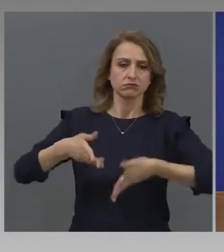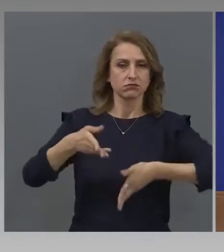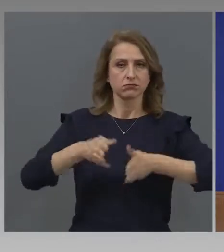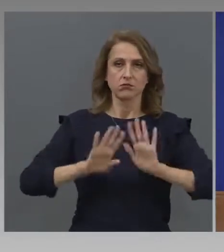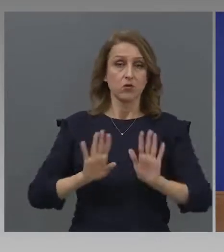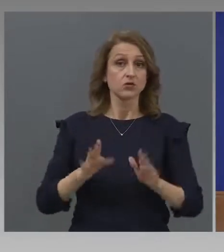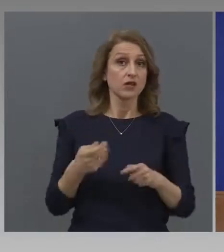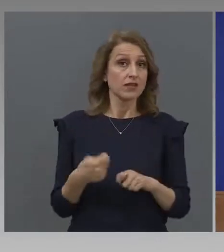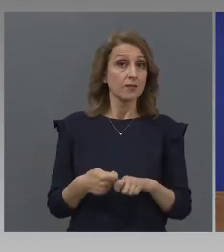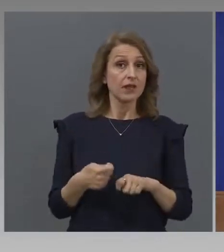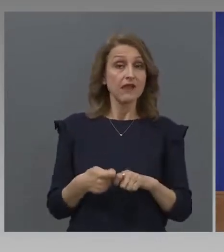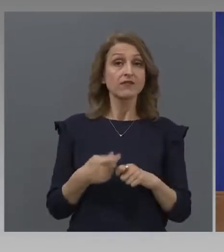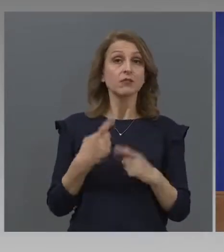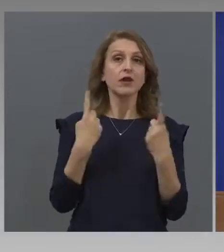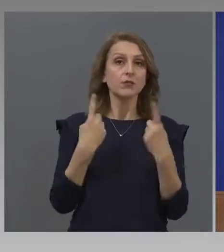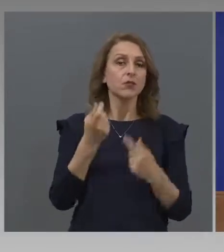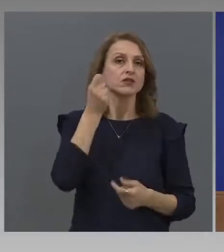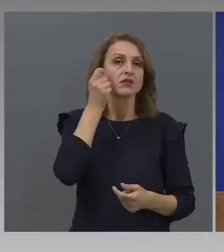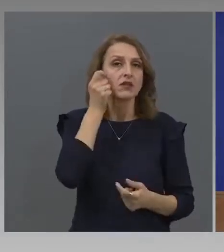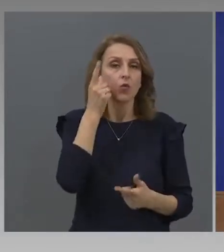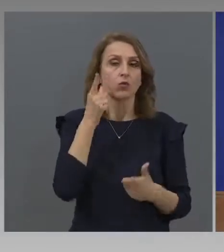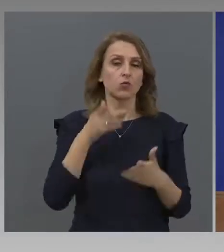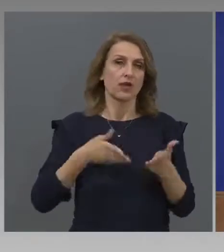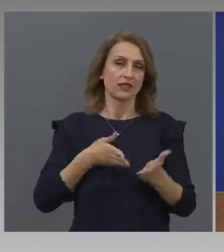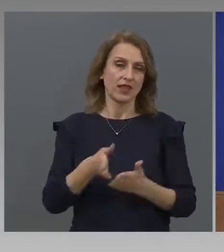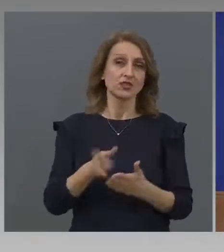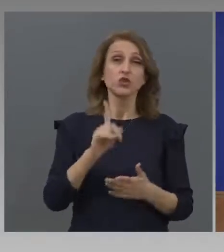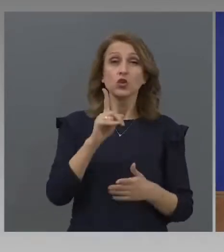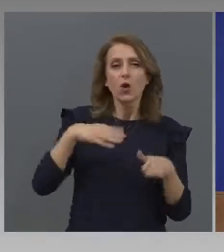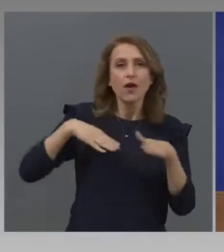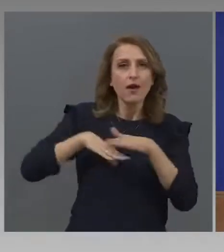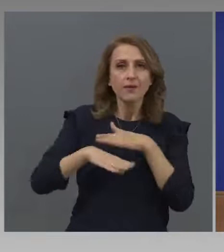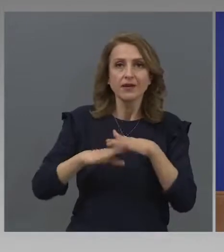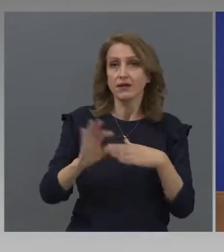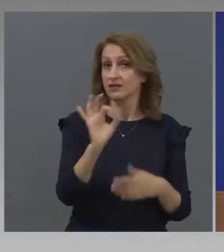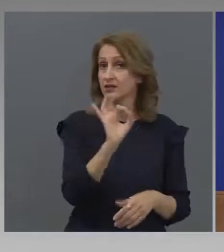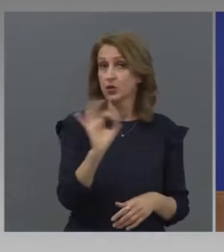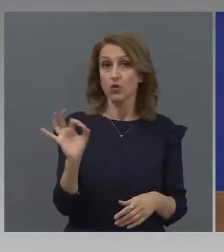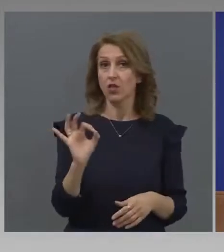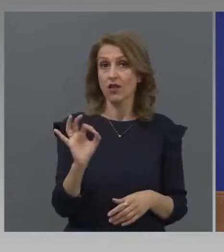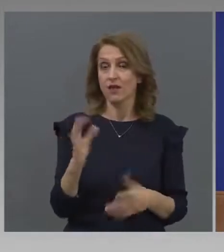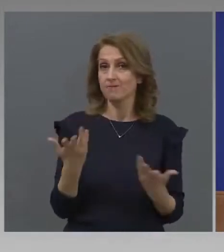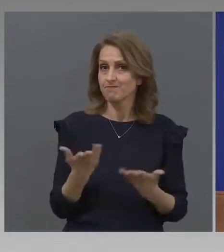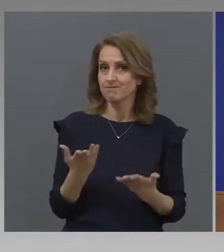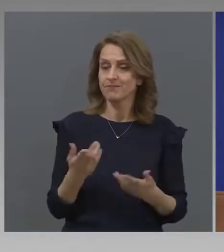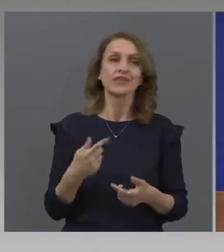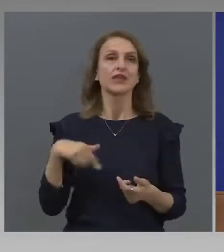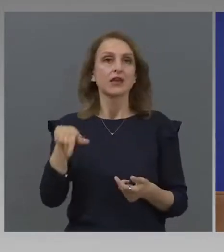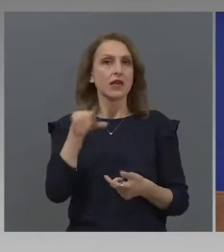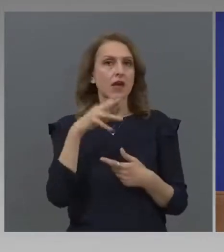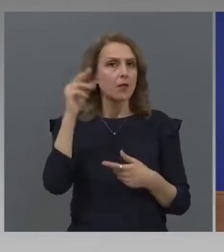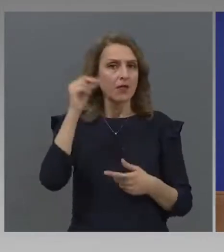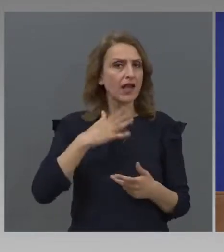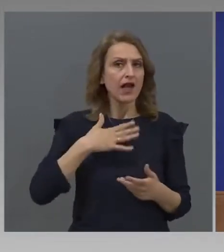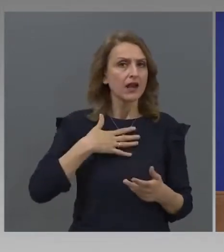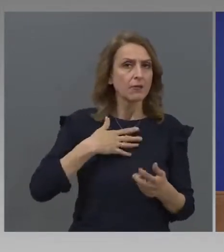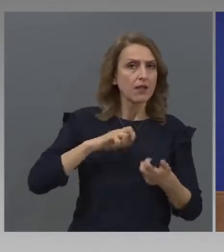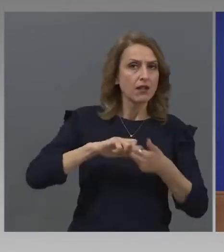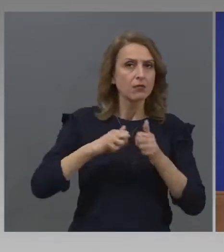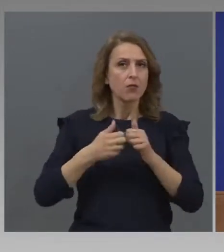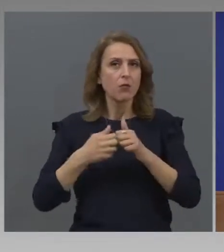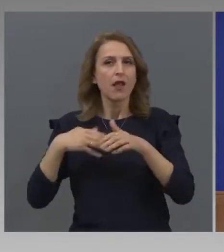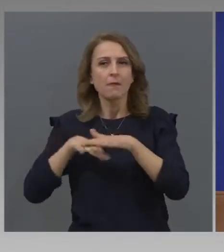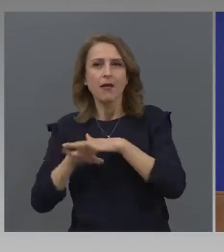Направихме го по един интеллигентен начин, но миграцията нула. Вие искате ли, България има ли проблем с релокацията?